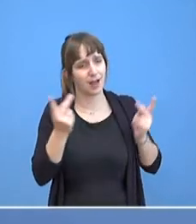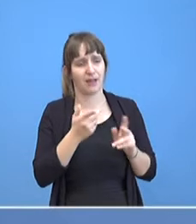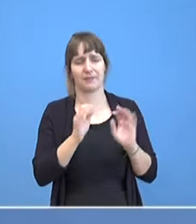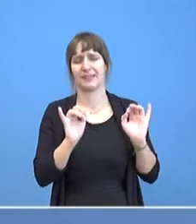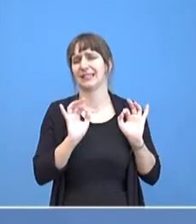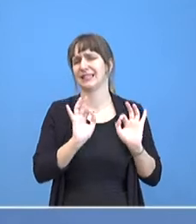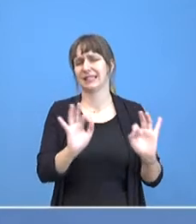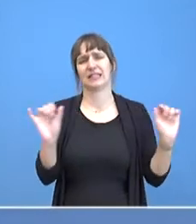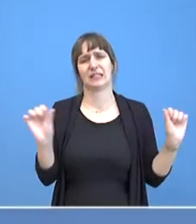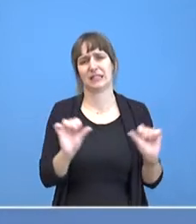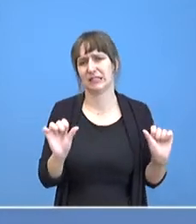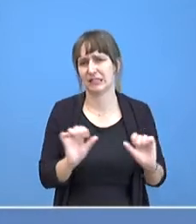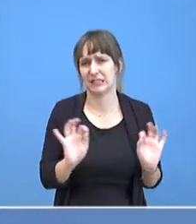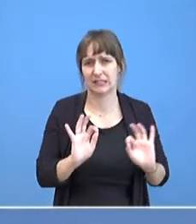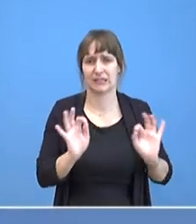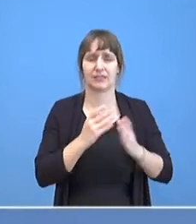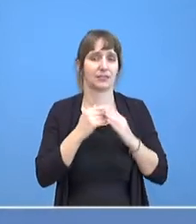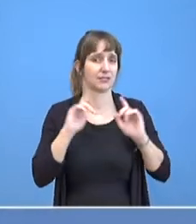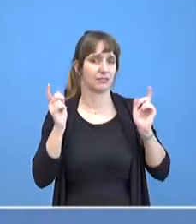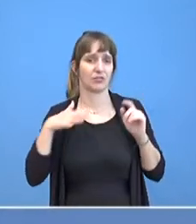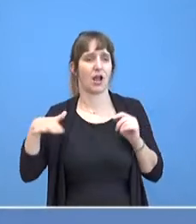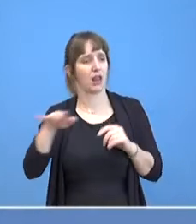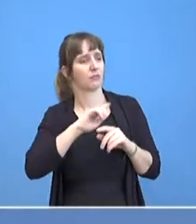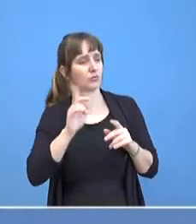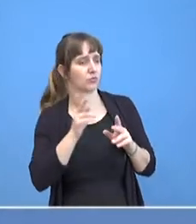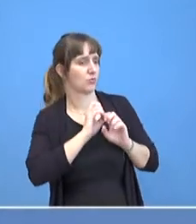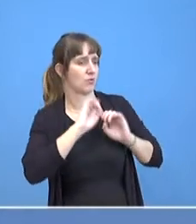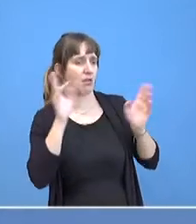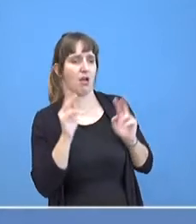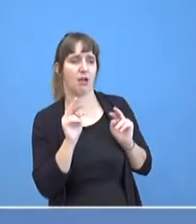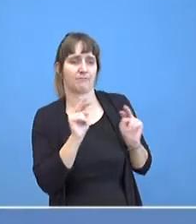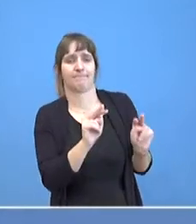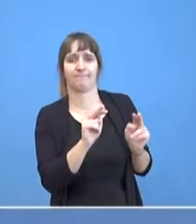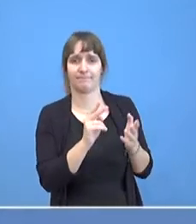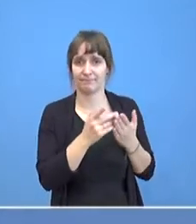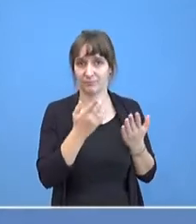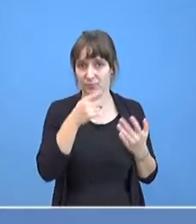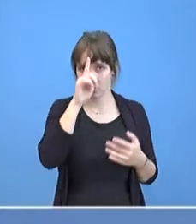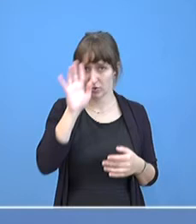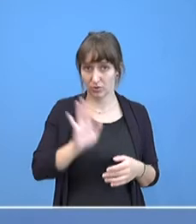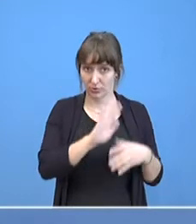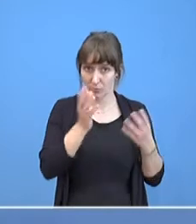auch klar benannt werden. In Deutschland ist jeder einzelne solche Tat eine Schande.